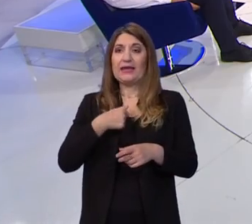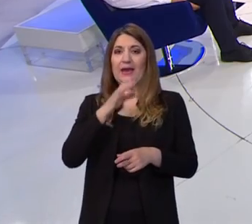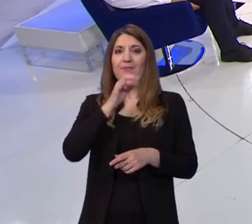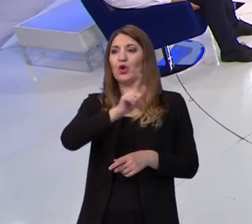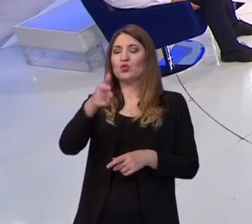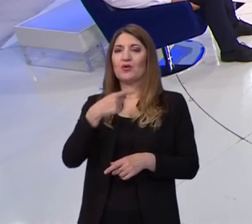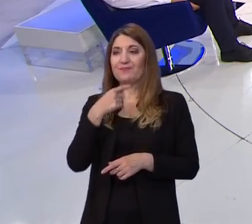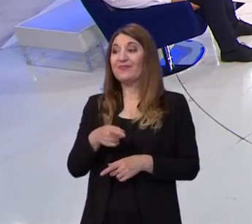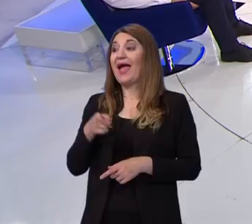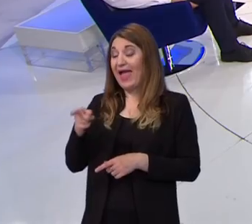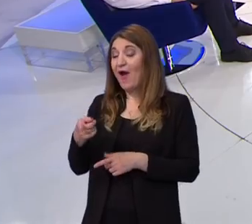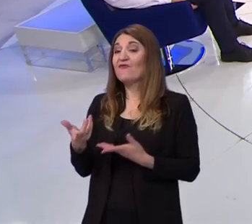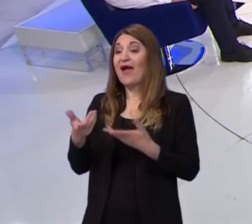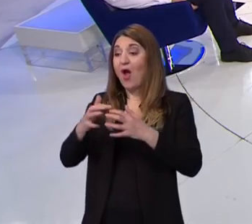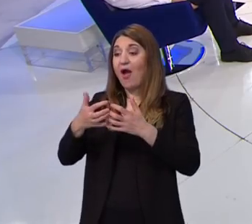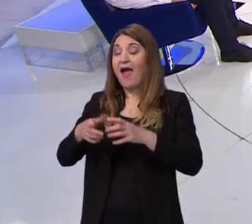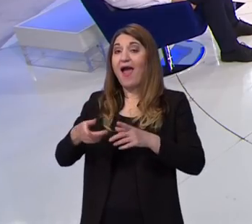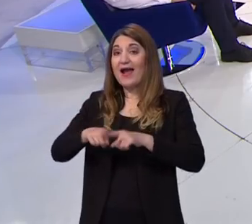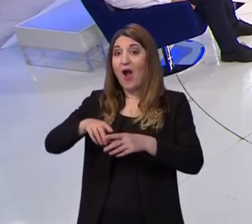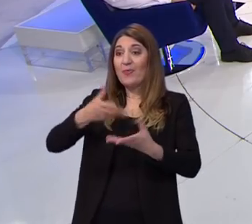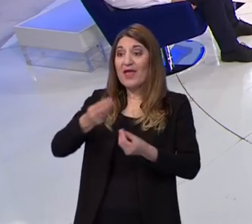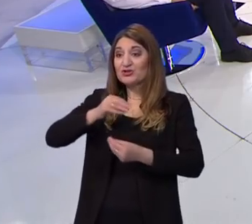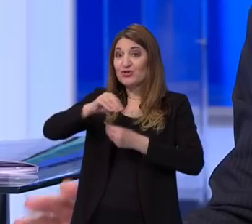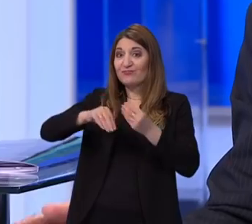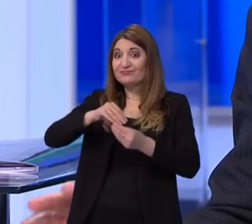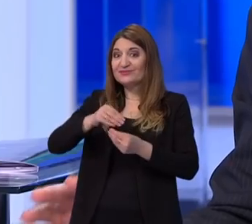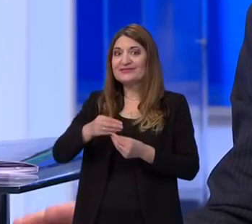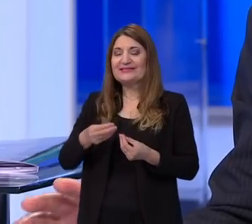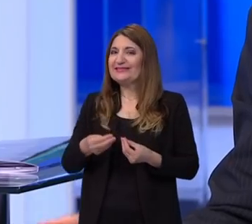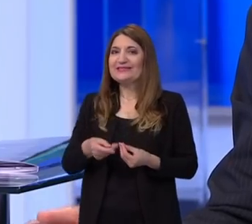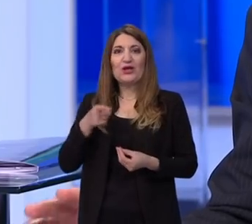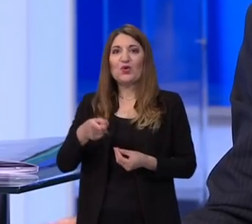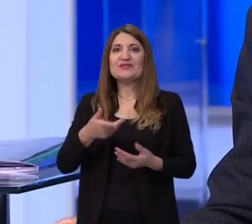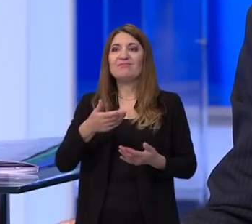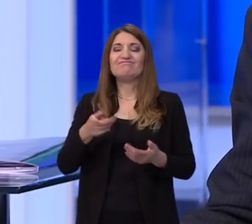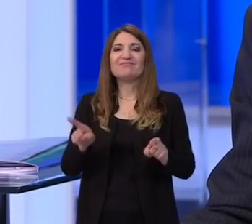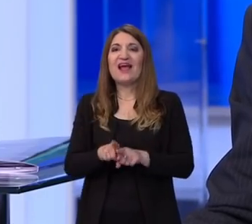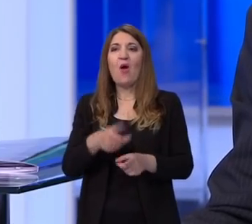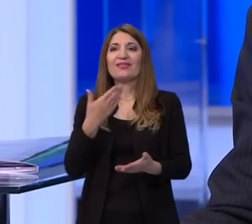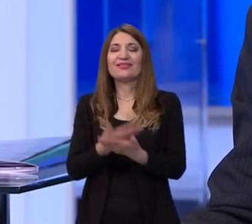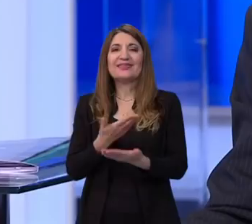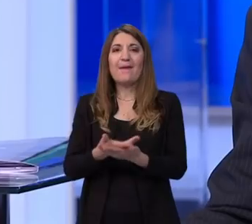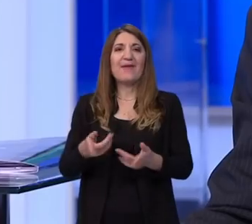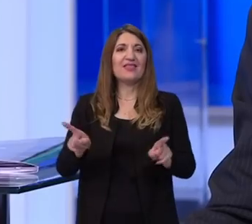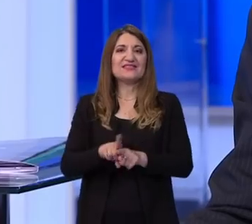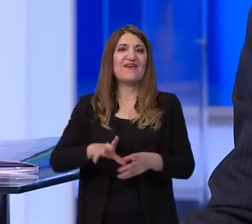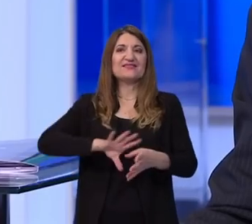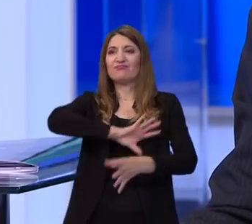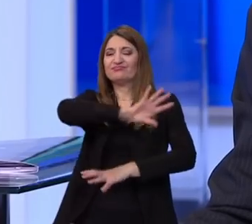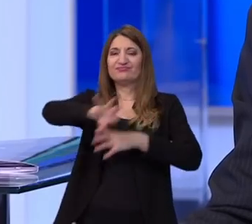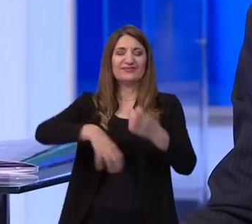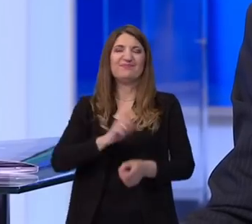otvorite pandorinu kutiju, gotovo. Onda niste trebali, dobro. Ruši se temelji smisa od državne mature, a to je da